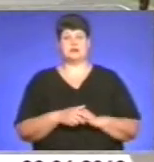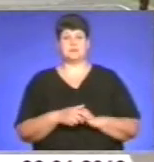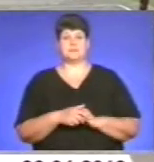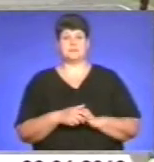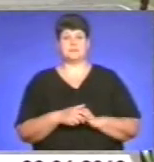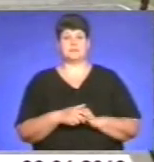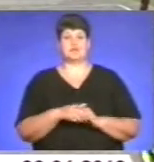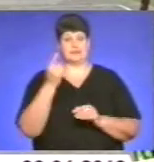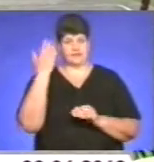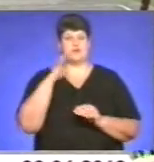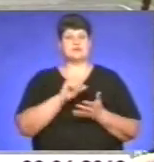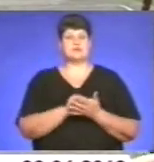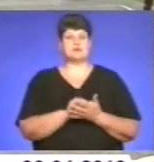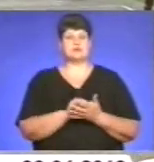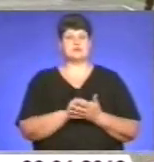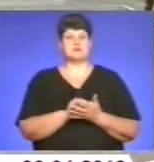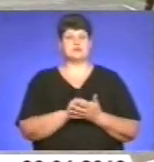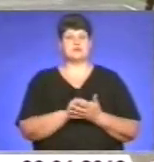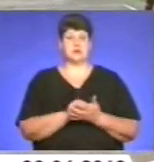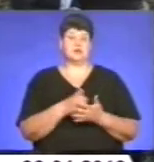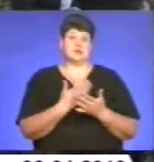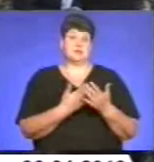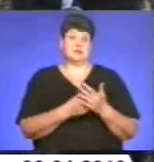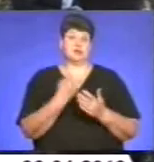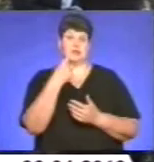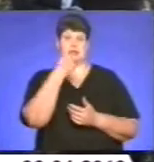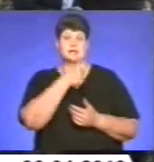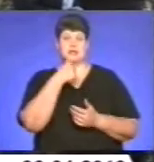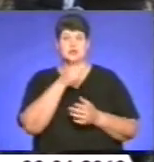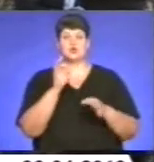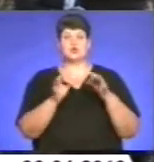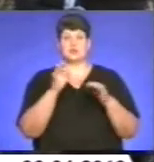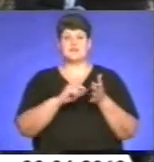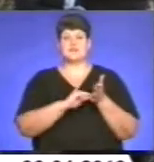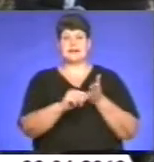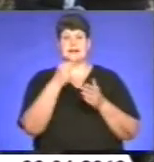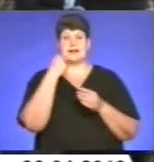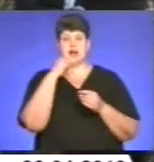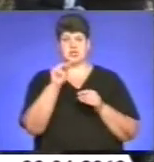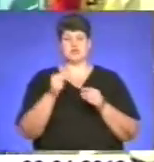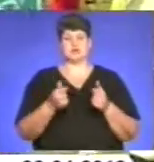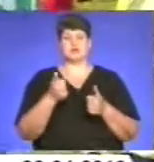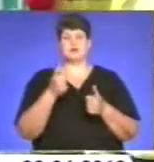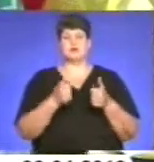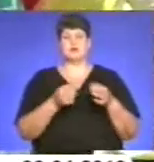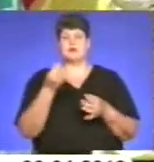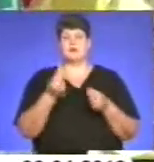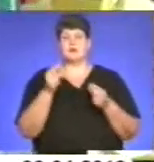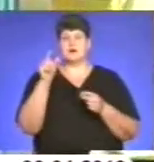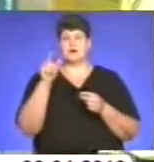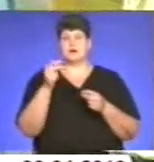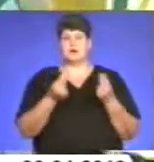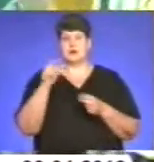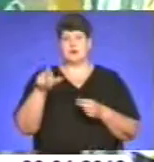Ти того займаєшся? Майже рік вже. Також судді відзначили сильніших гравців у кожній із команд. Серед